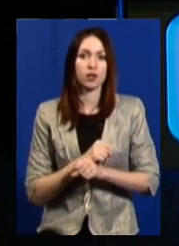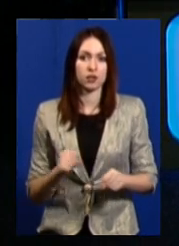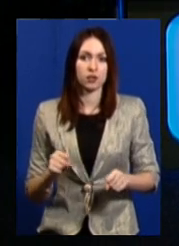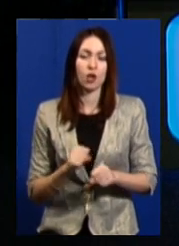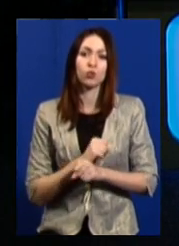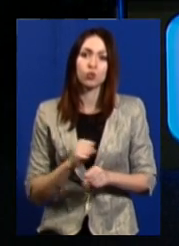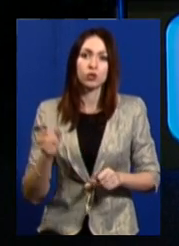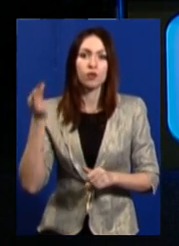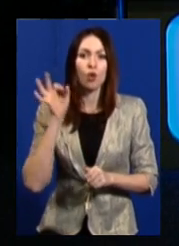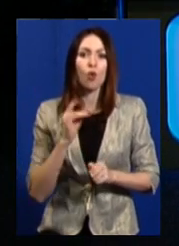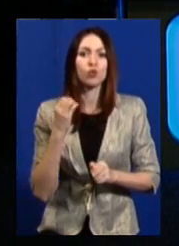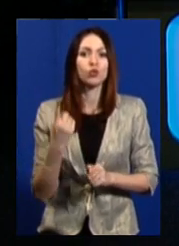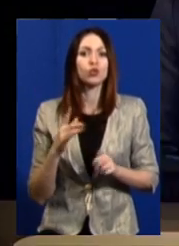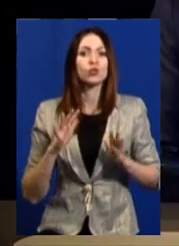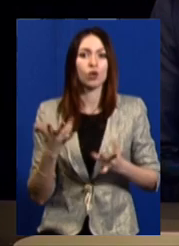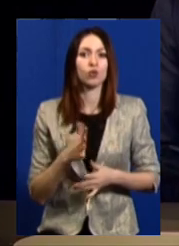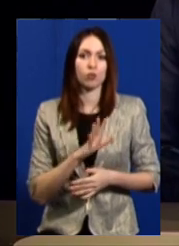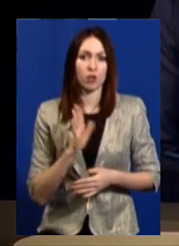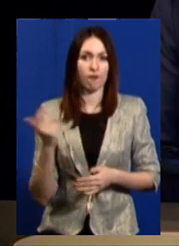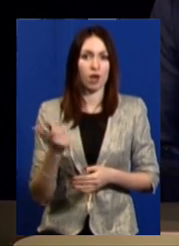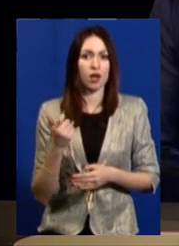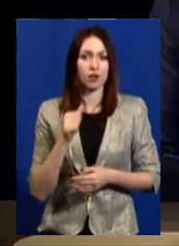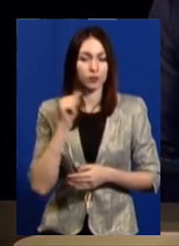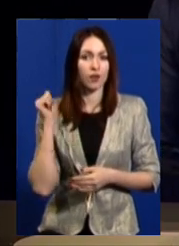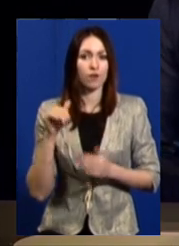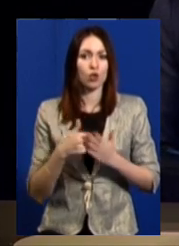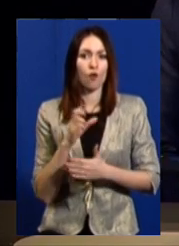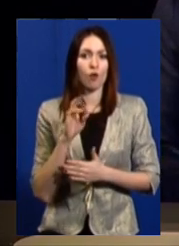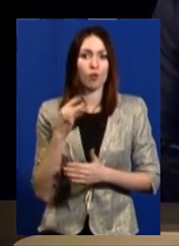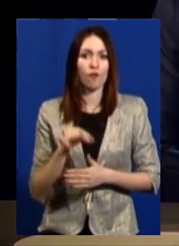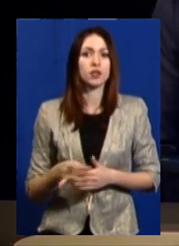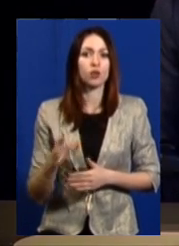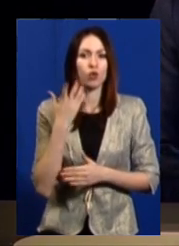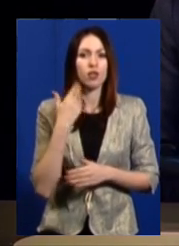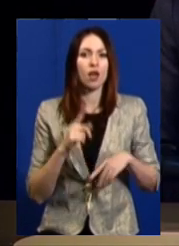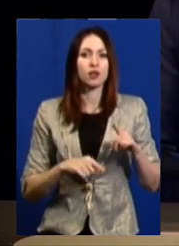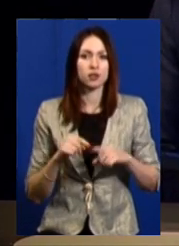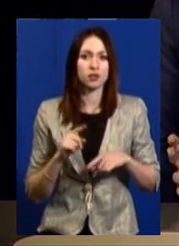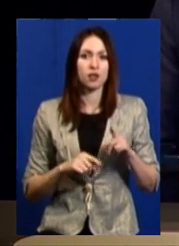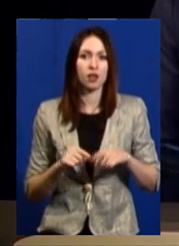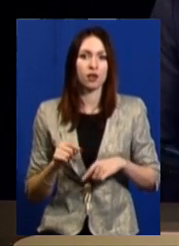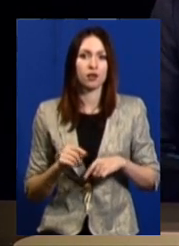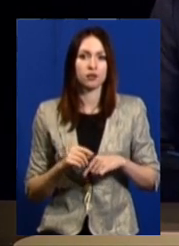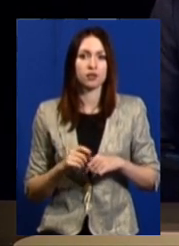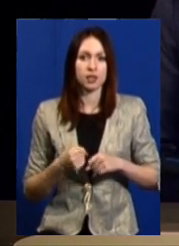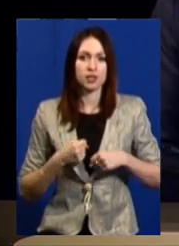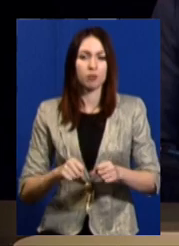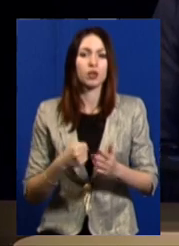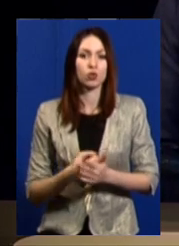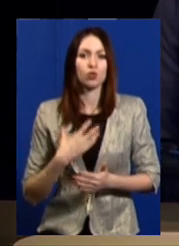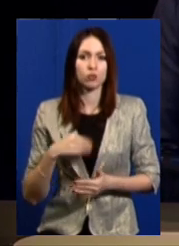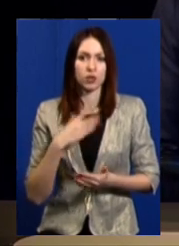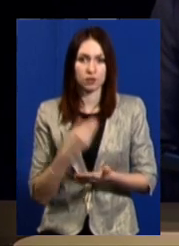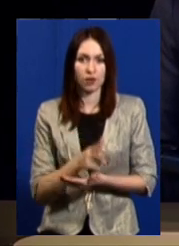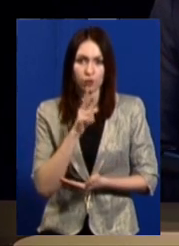Не можна згадати про ще один випадок, який стався у Харкові торік, у Новобуварському районі, коли батьки забили до смерті свого